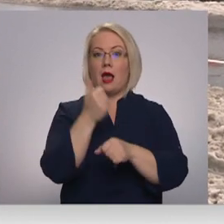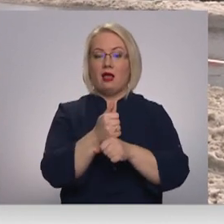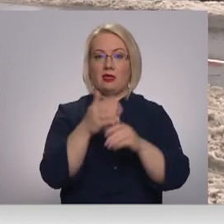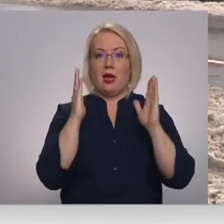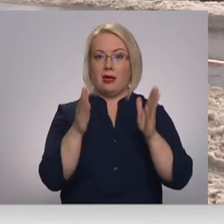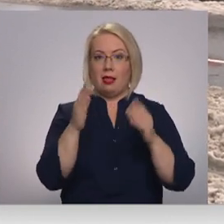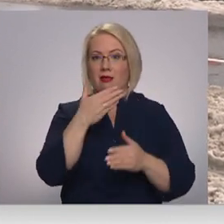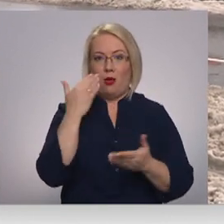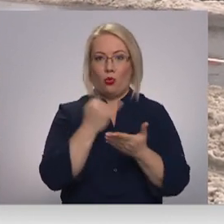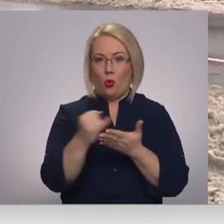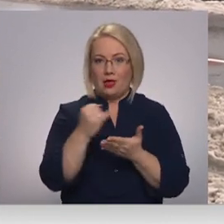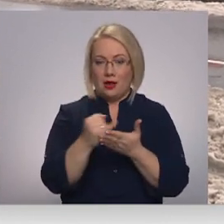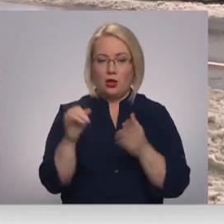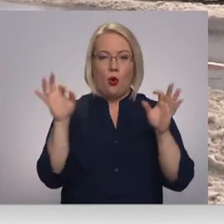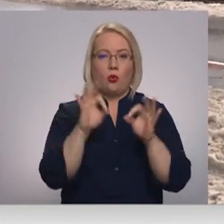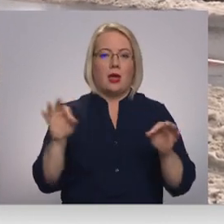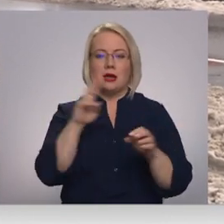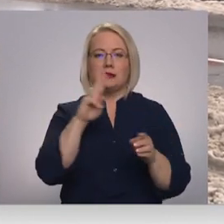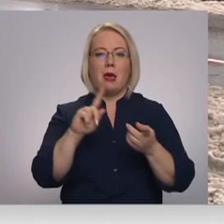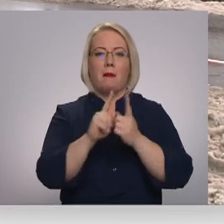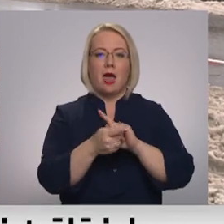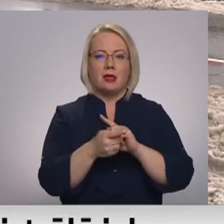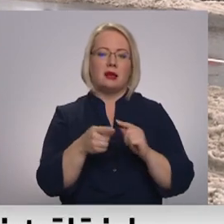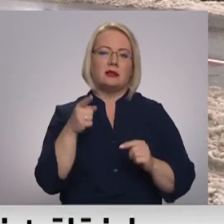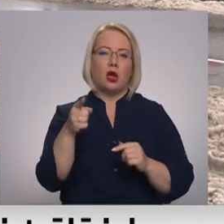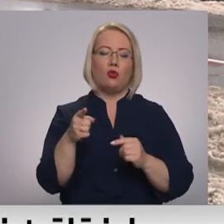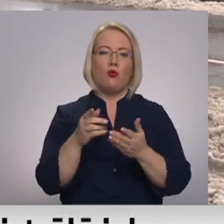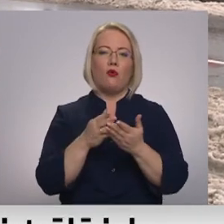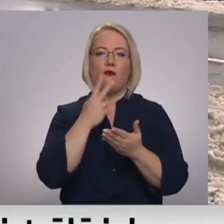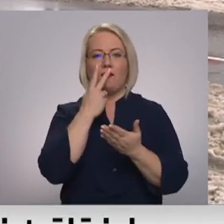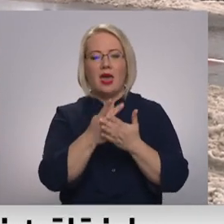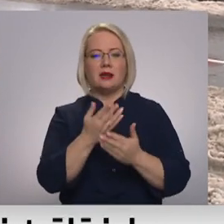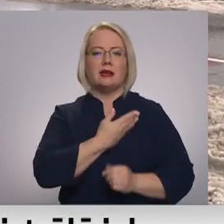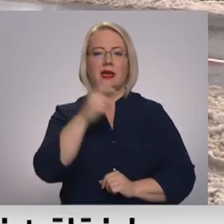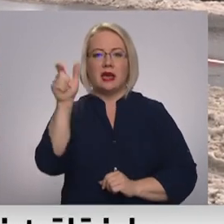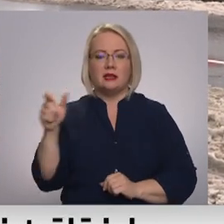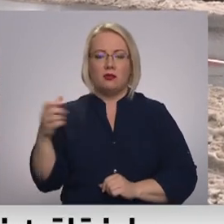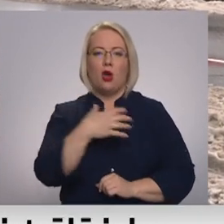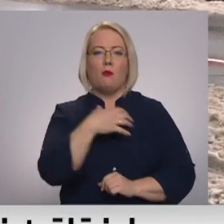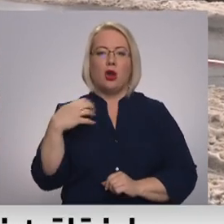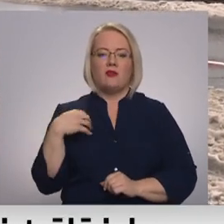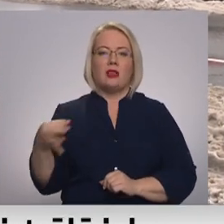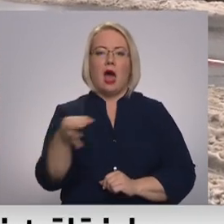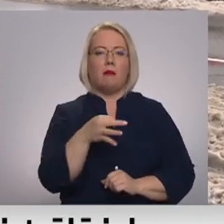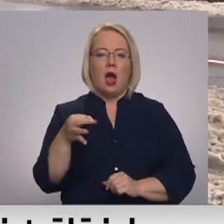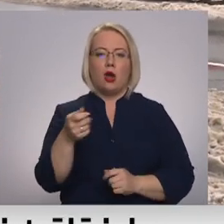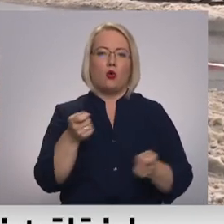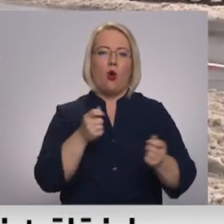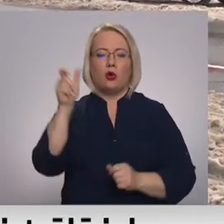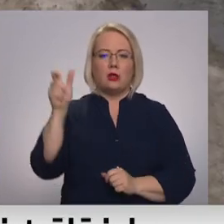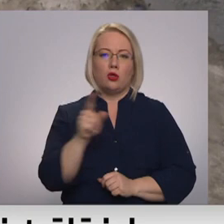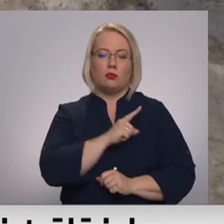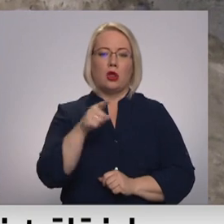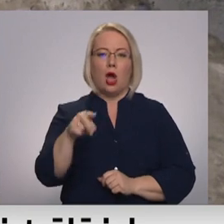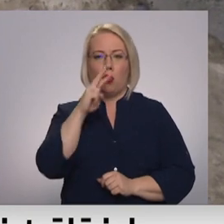notīrīta. Nekas nemainās arī tad, kad tu vērsi, kā arī iedzīvotāji, jau pašvaldības un apkājuma koordinātoru uzmanību, kad vajadzētu to